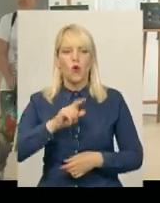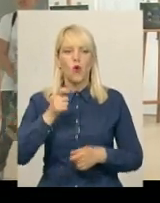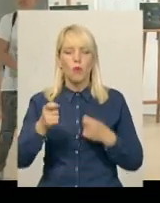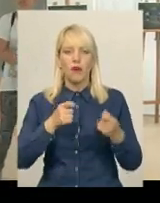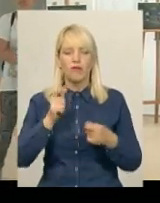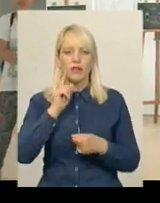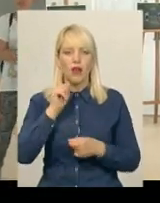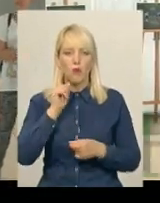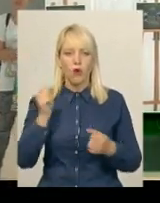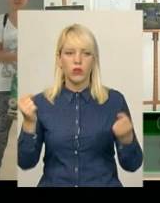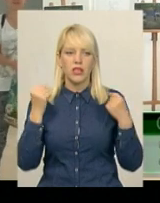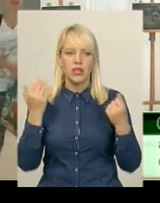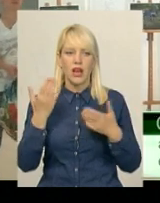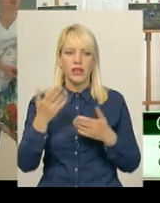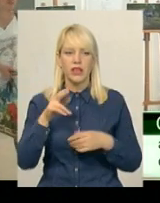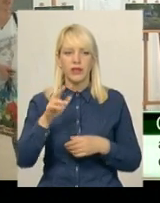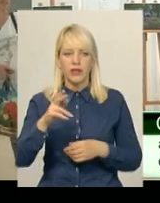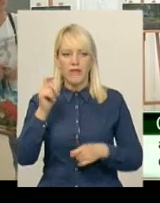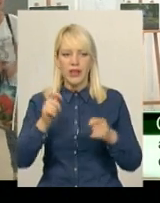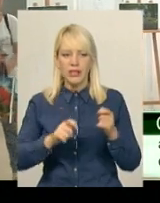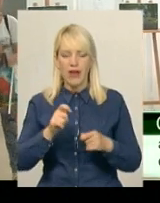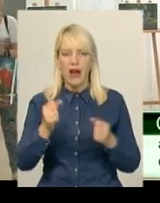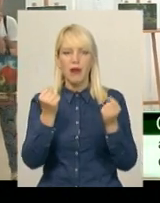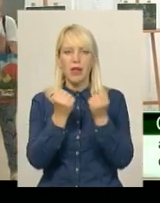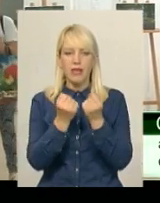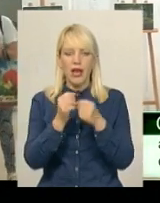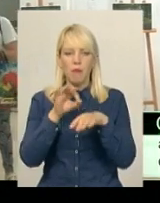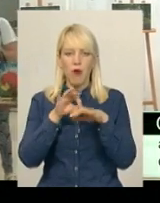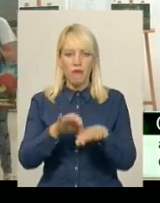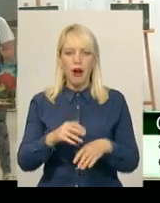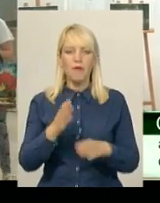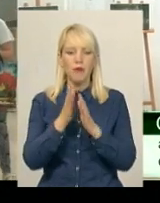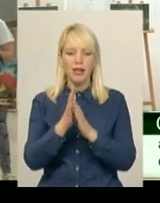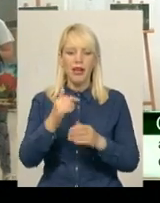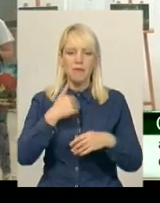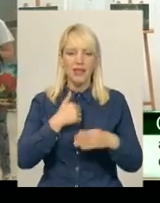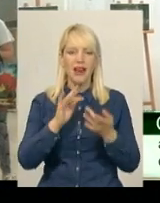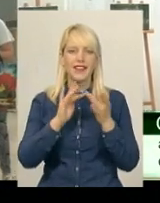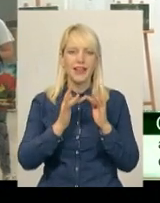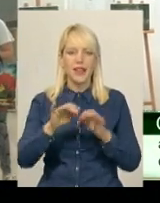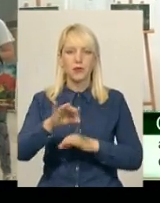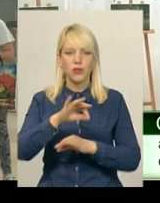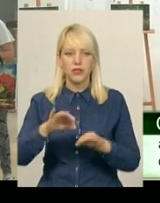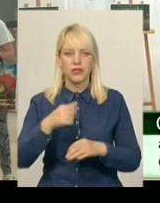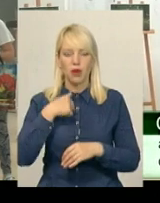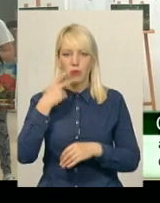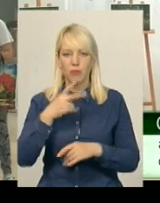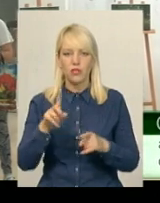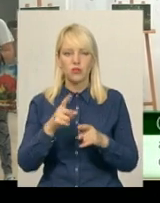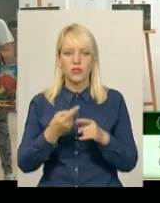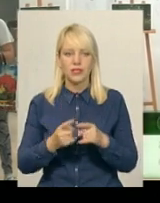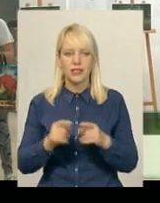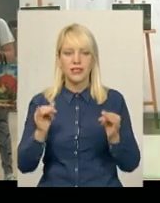яке вже сім років проводить фестиваль близнят-близнюків, мене попросили вести інтернет-проєкт. Я побачив, що це цікава